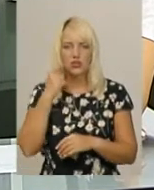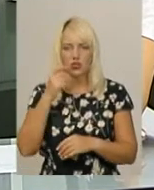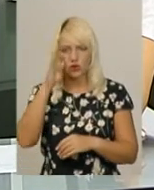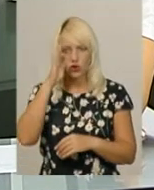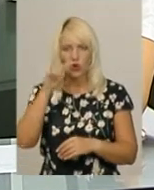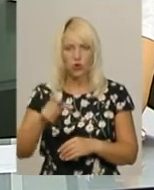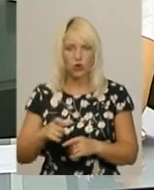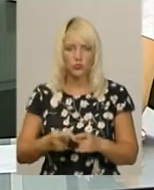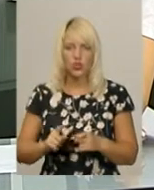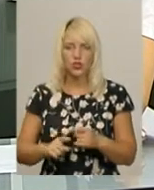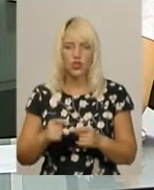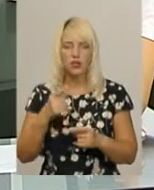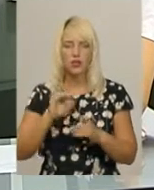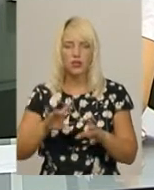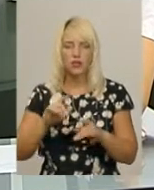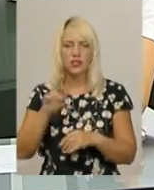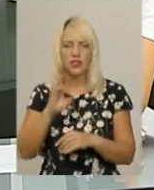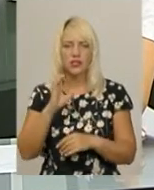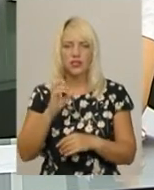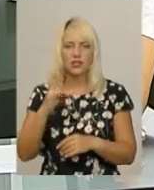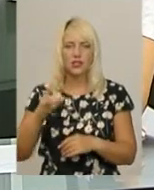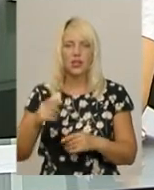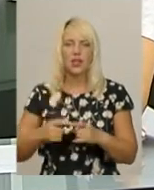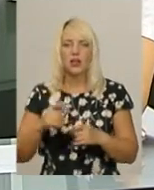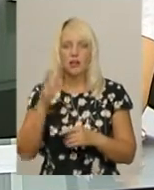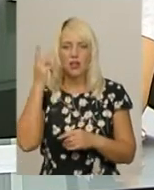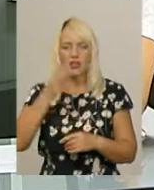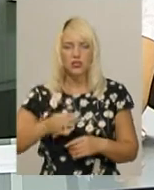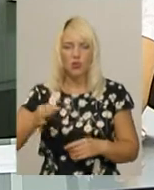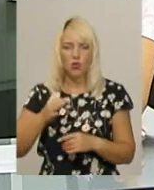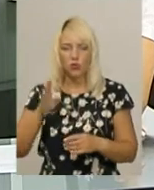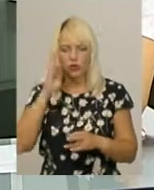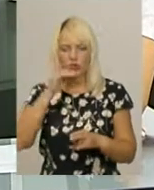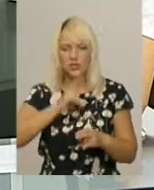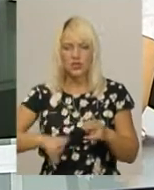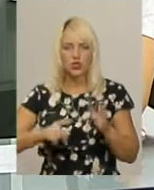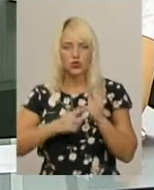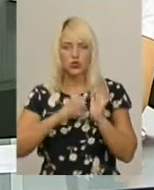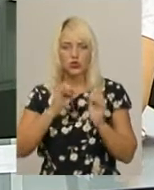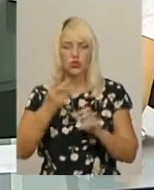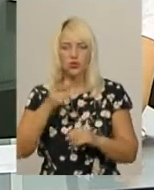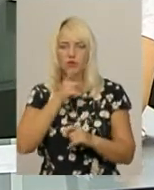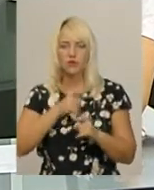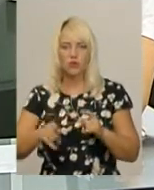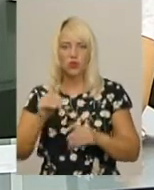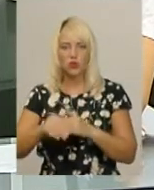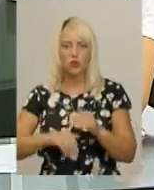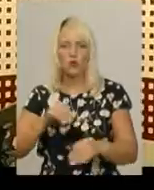управління ДСНС України в Хмельницькій області Андрій Козак. За його словами, хлопець зник 6 серпня під час купання.